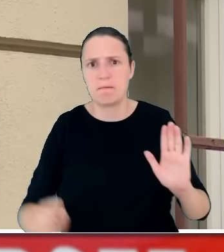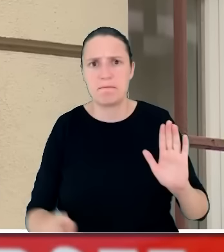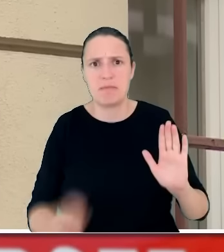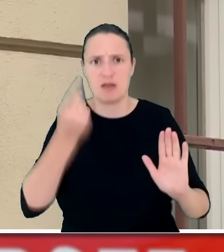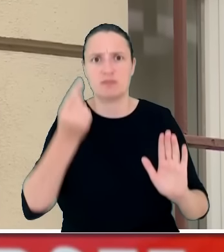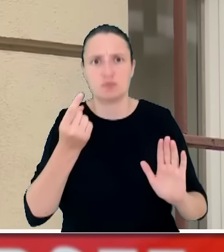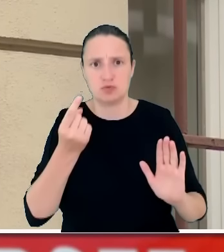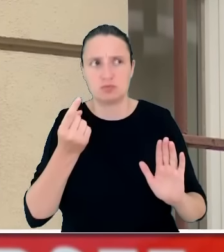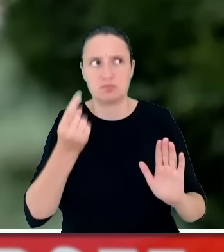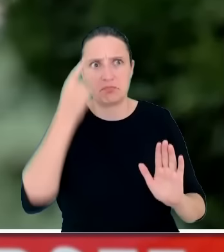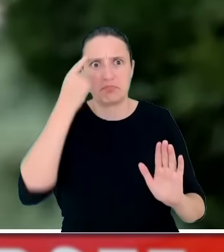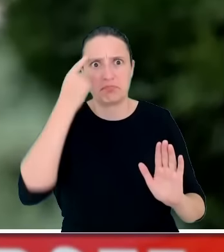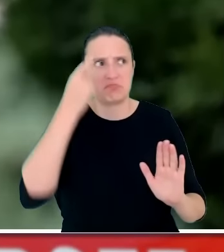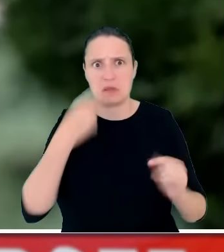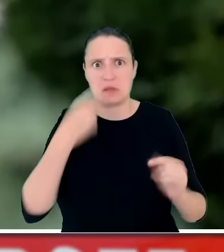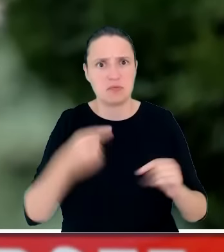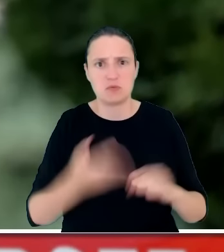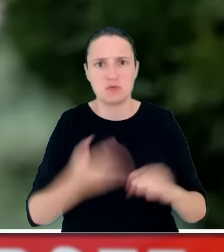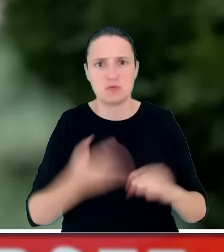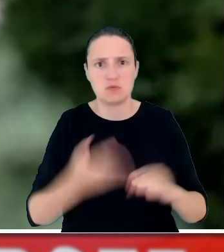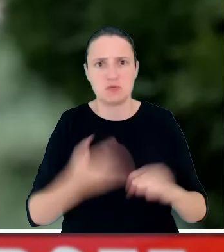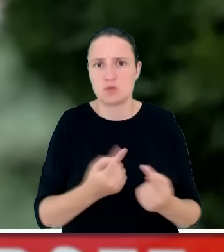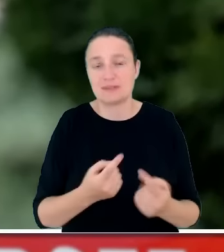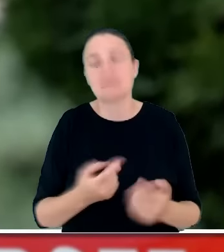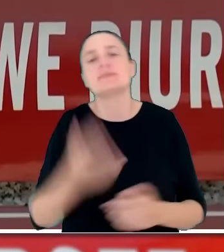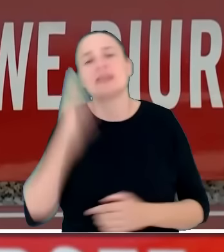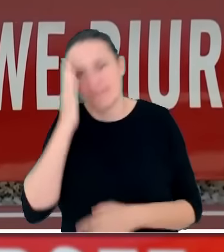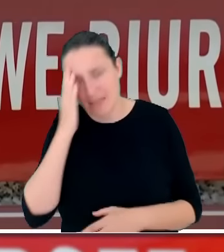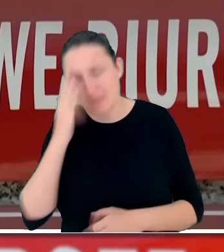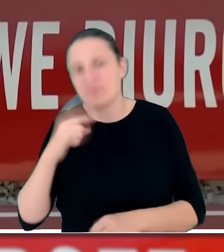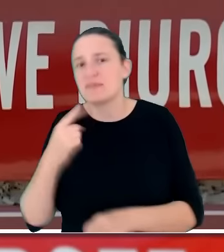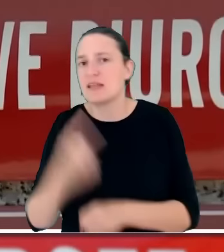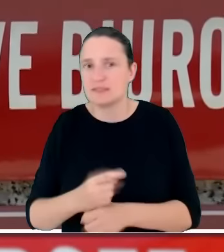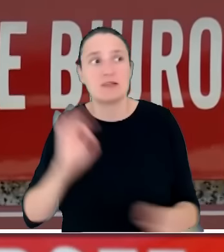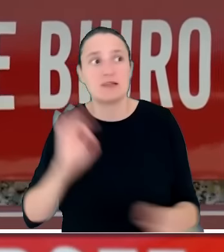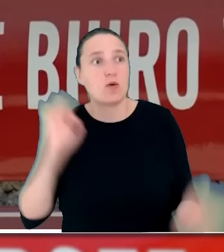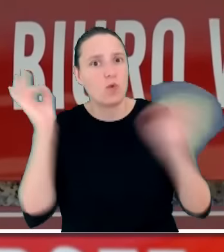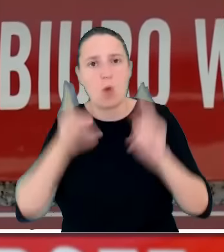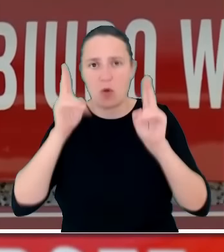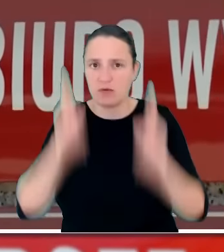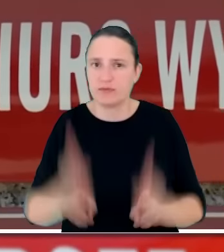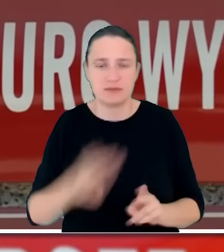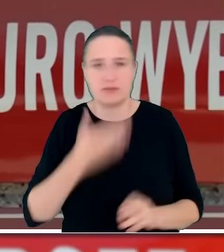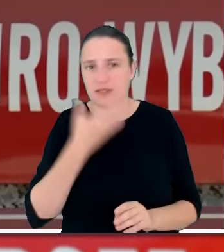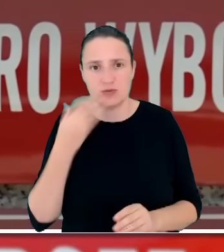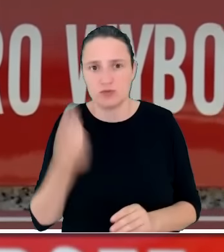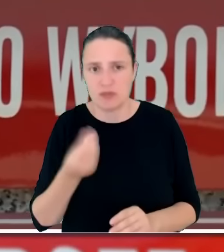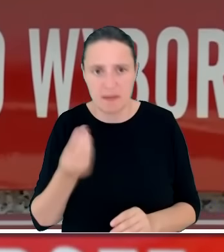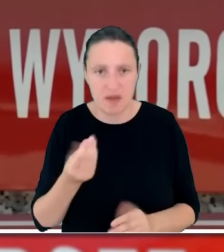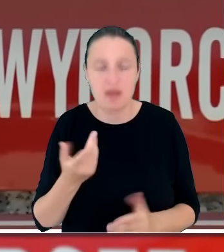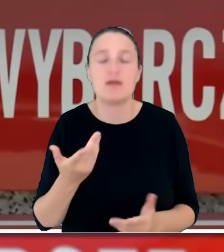Bo nie znamy oczywiście jeszcze końcowej decyzji PKW takiej, która wyniknie z obrad tego